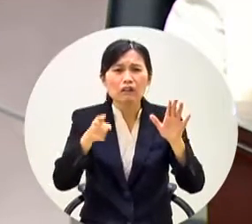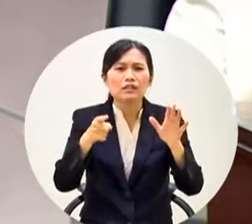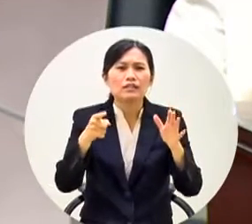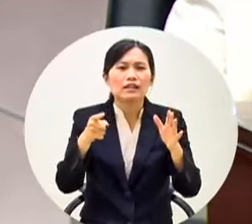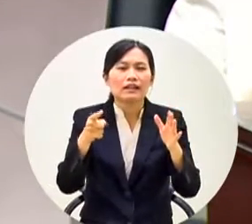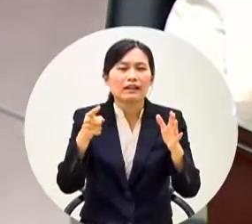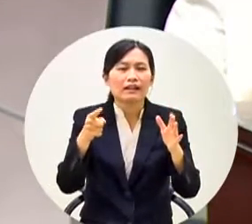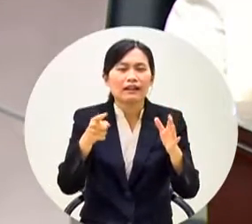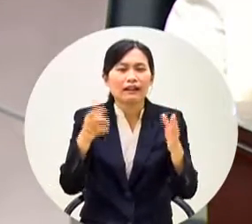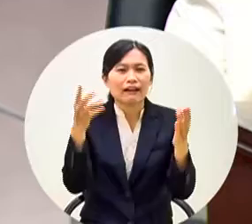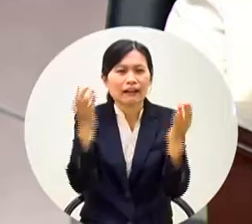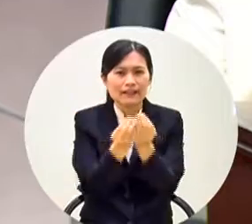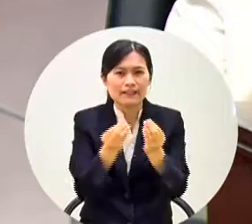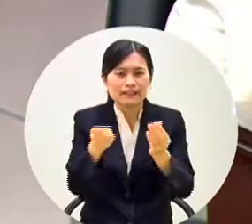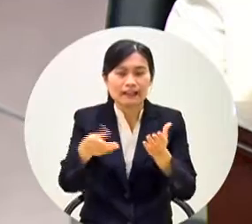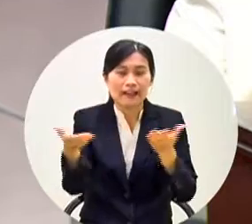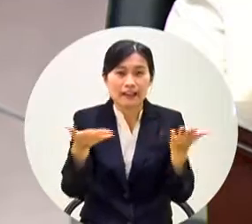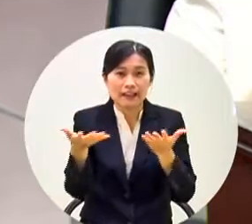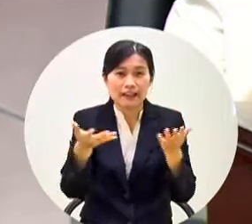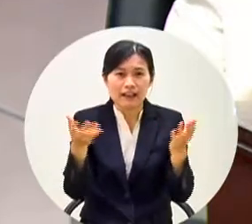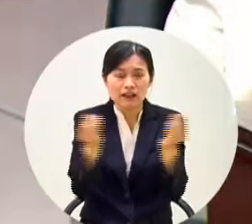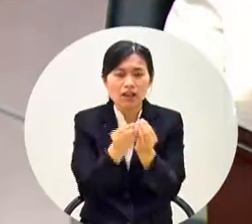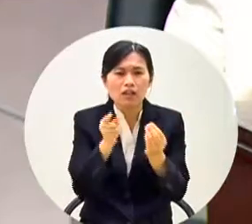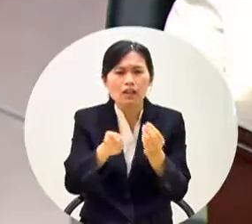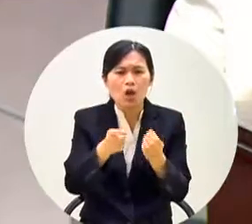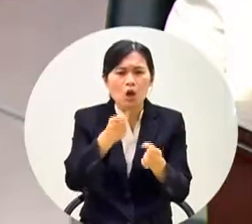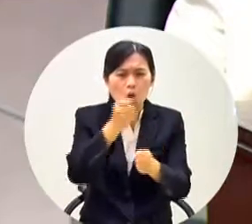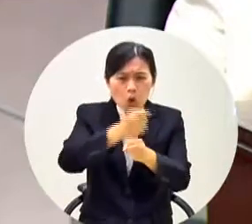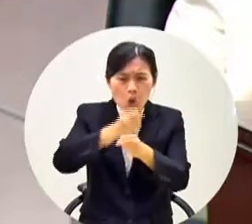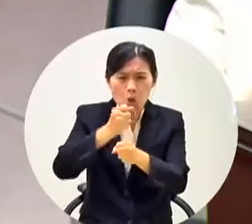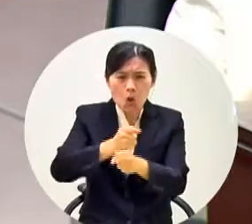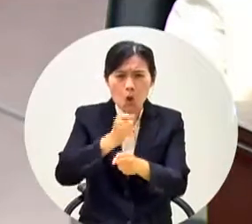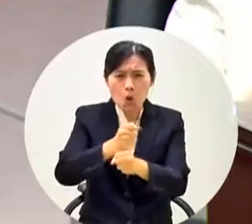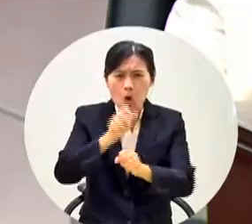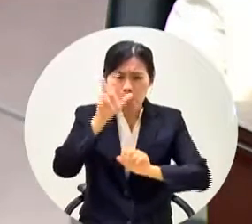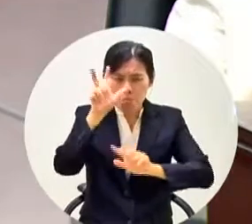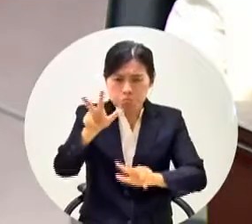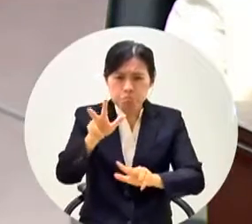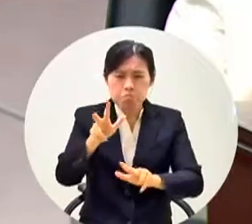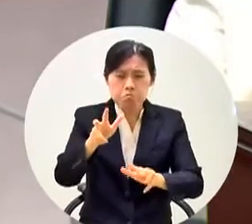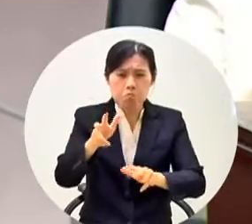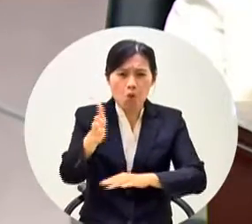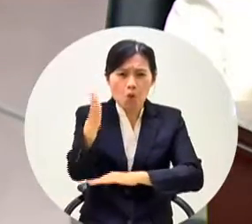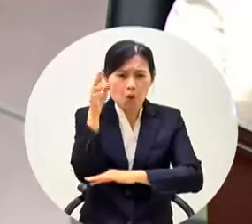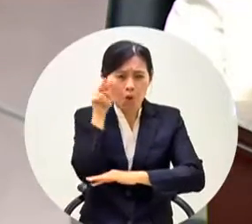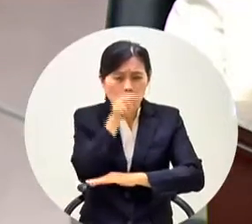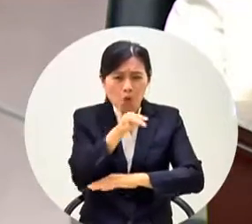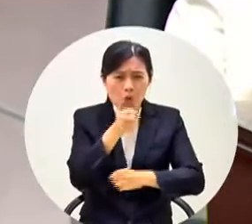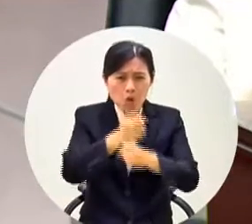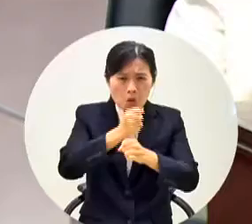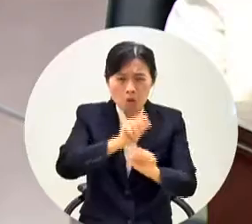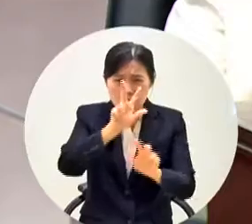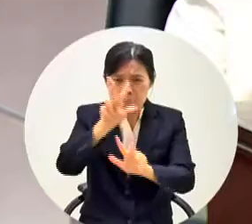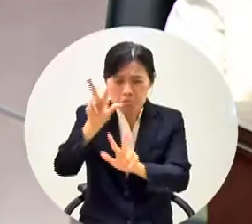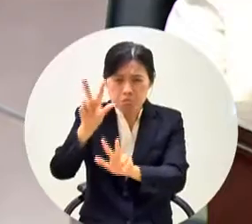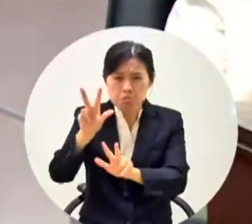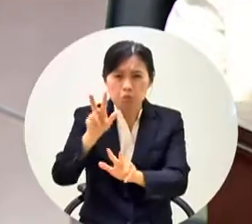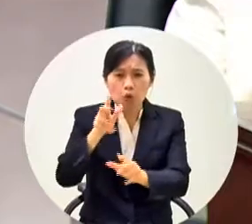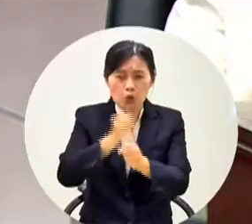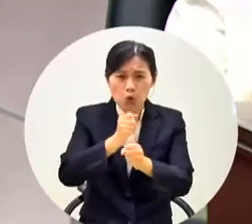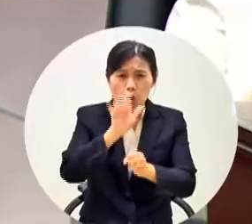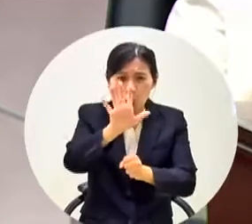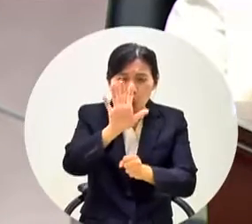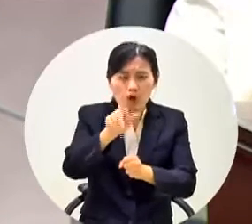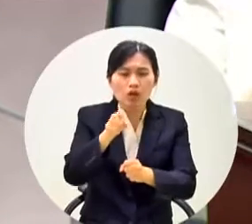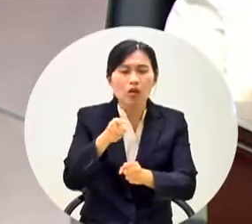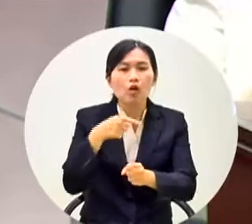他說他有完成很多的落實了很多的政見那我們就來檢視一下檢視他的